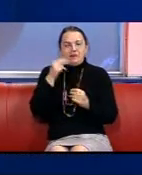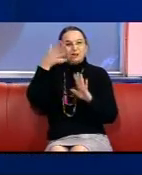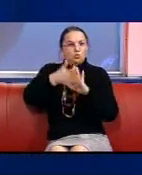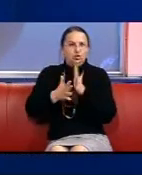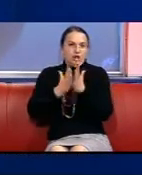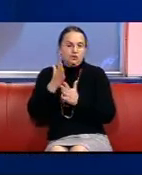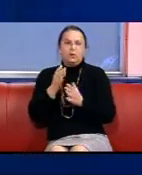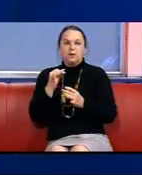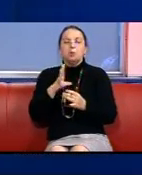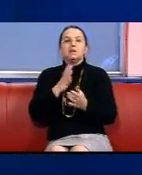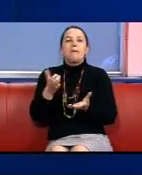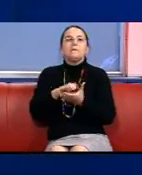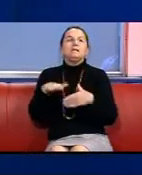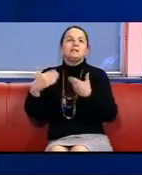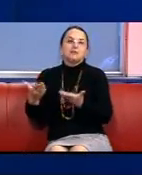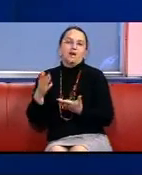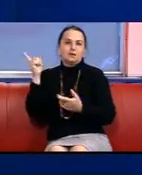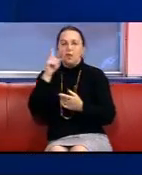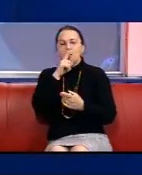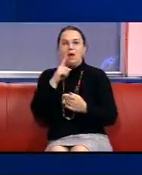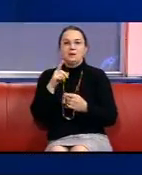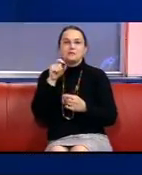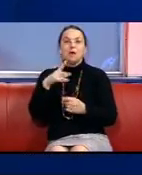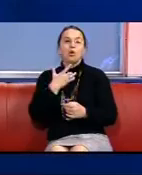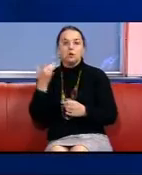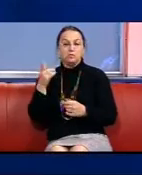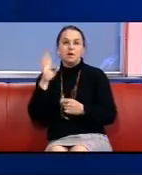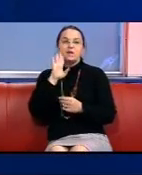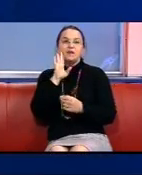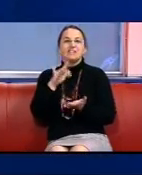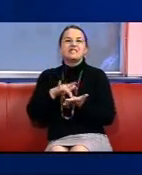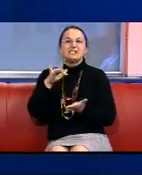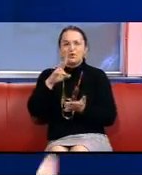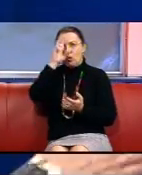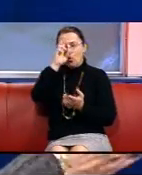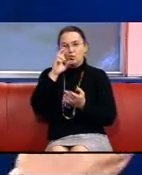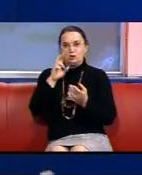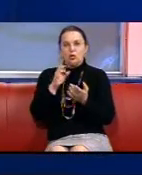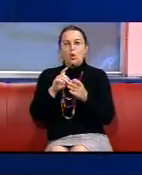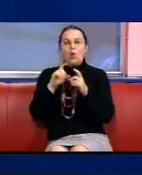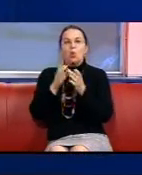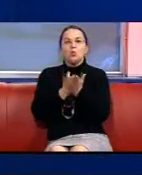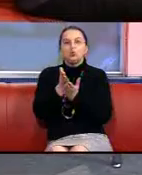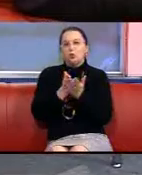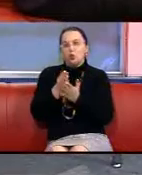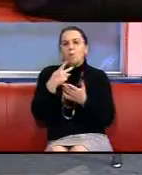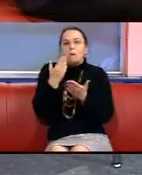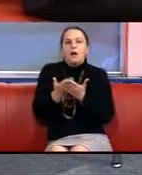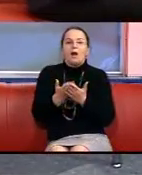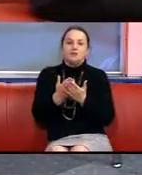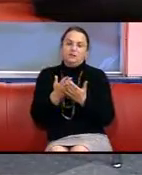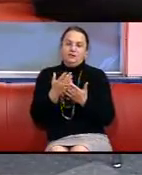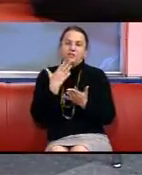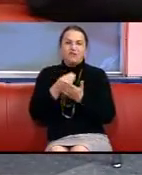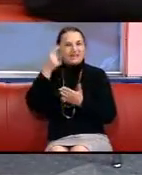залі Дівчки, роботники центру адміністративних услуг Вони вже демонстрували свої знання І це було просто трогательно на самом деле Ну